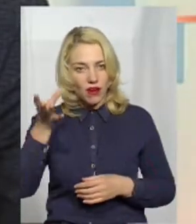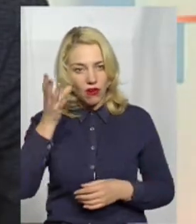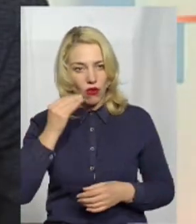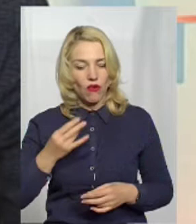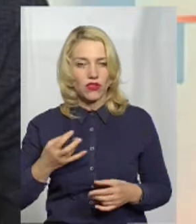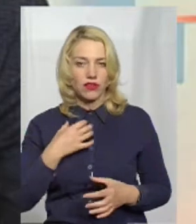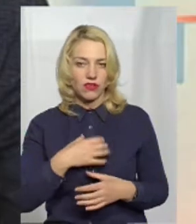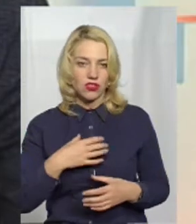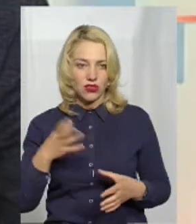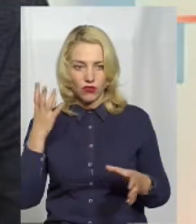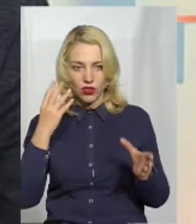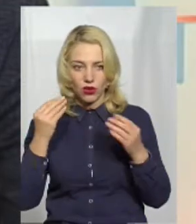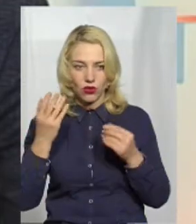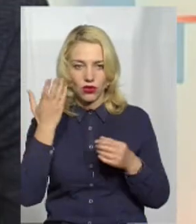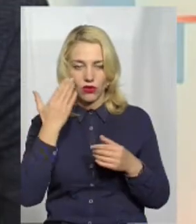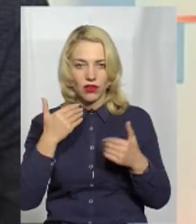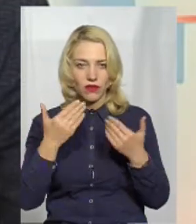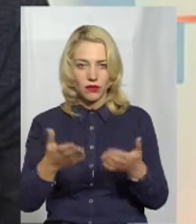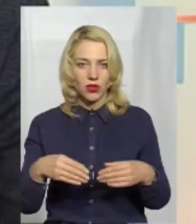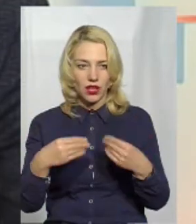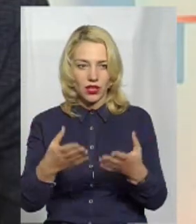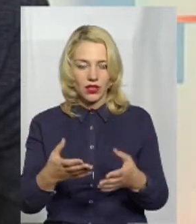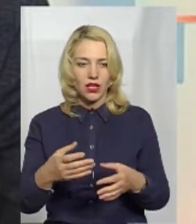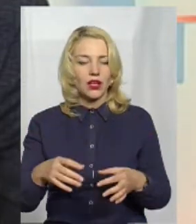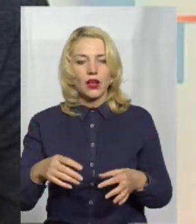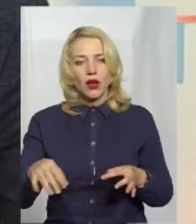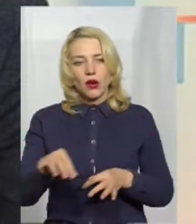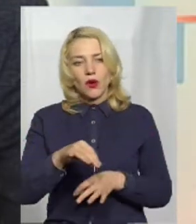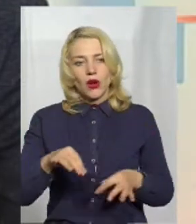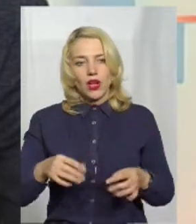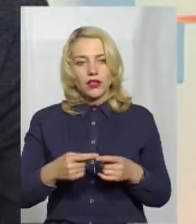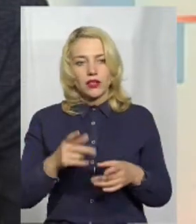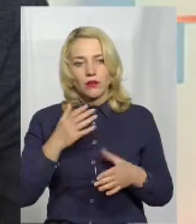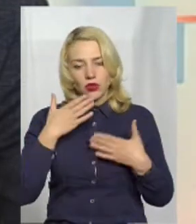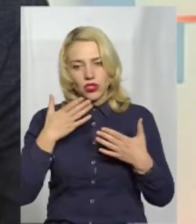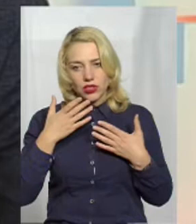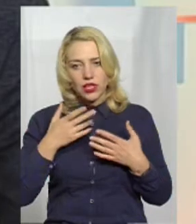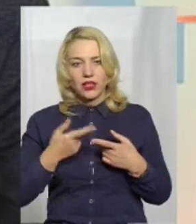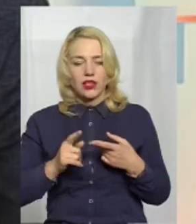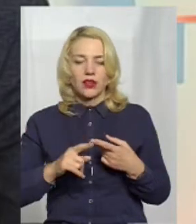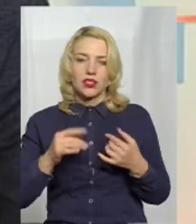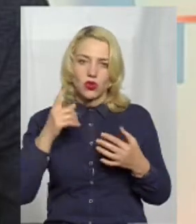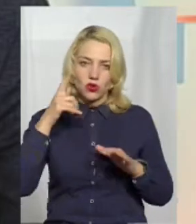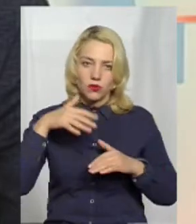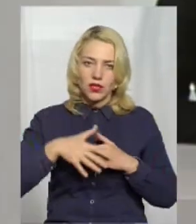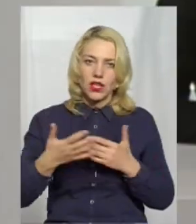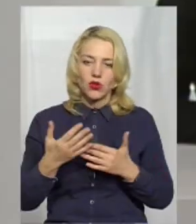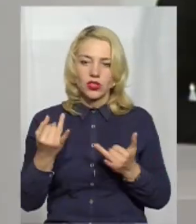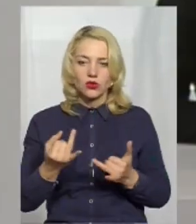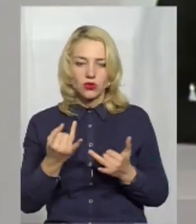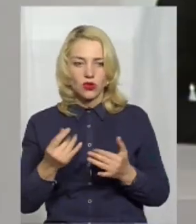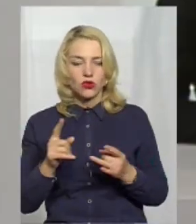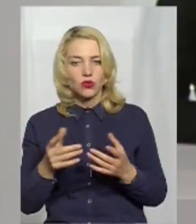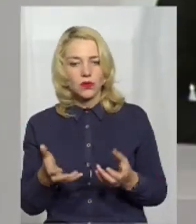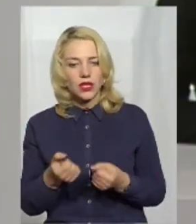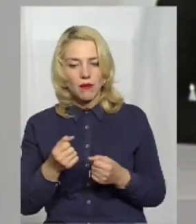Дуже важливо враховувати те, кому ви подаєте проєкт. Почитати про цю організацію спочатку, зрозуміти її історію, що вона підтримує